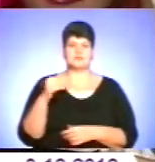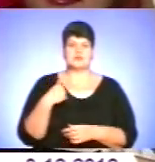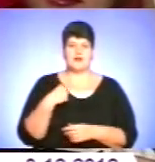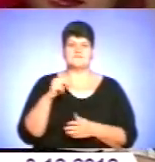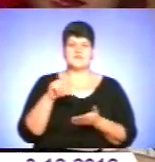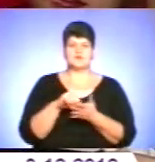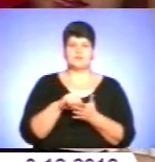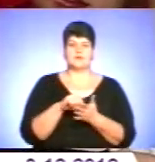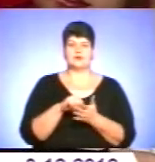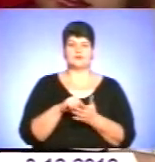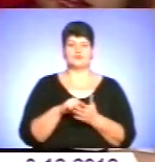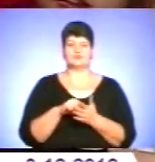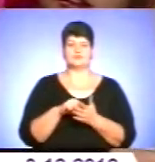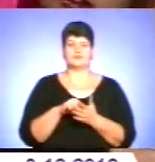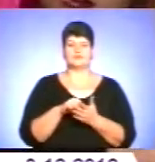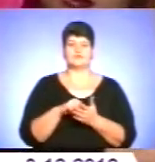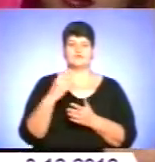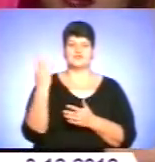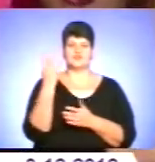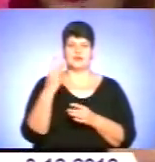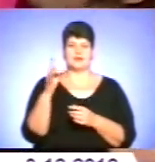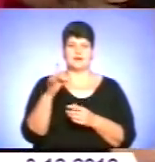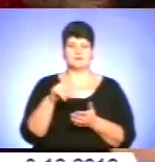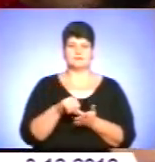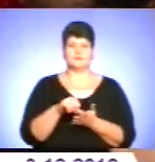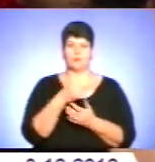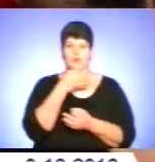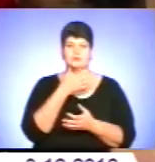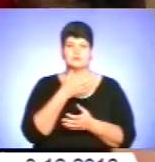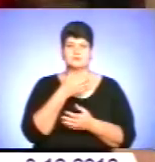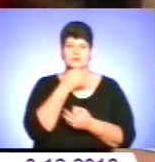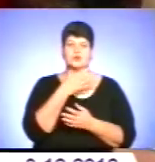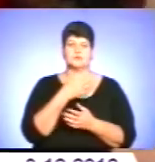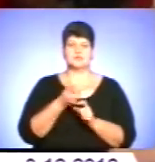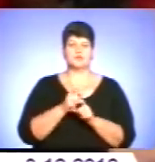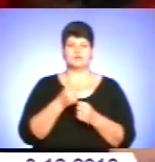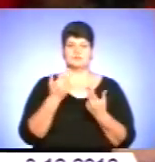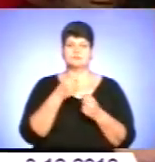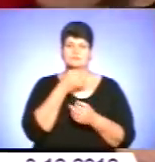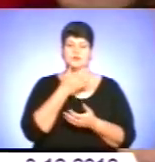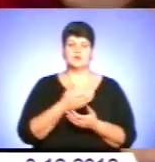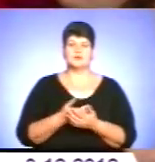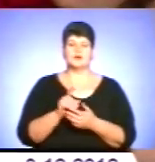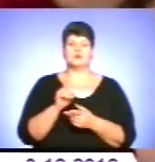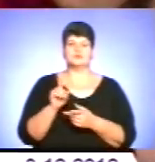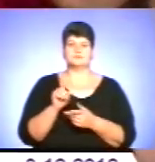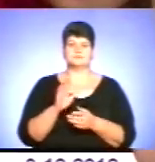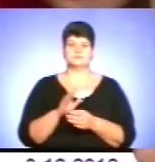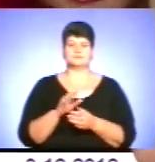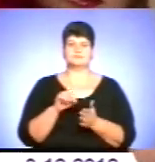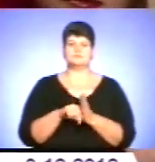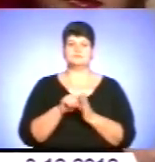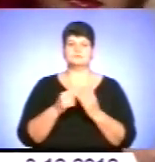Я вже навіть не в друге, я вже в четверте. Подобається? Так, мені дуже подобається. Що для тебе визначить цей конкурс?